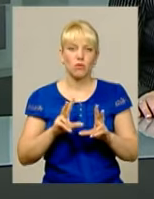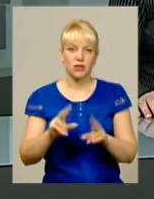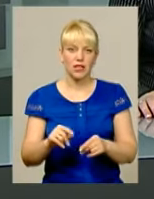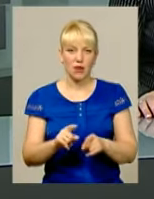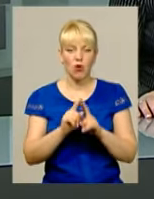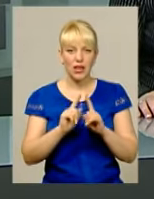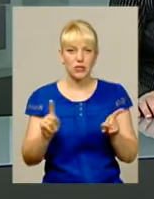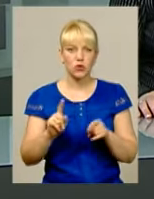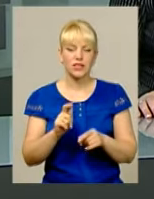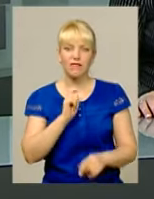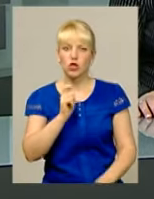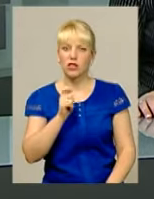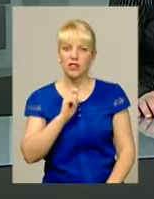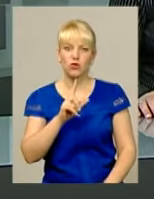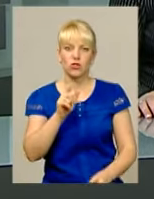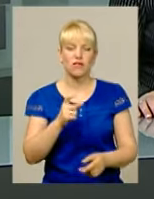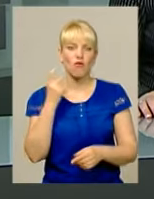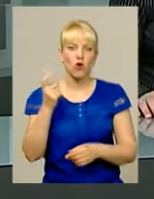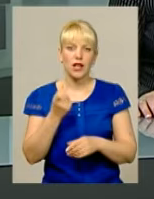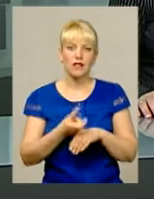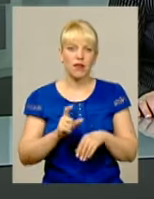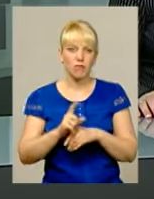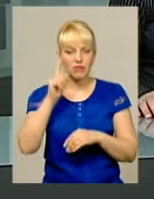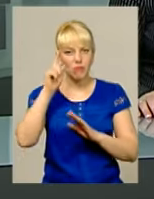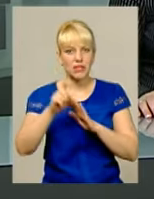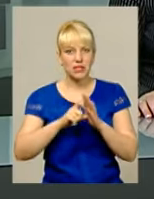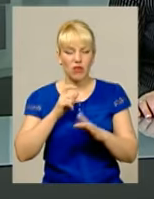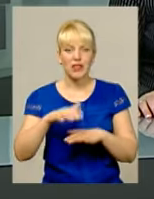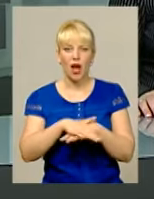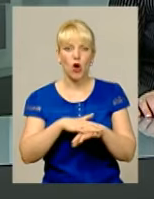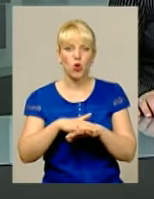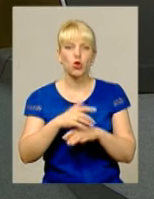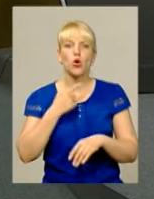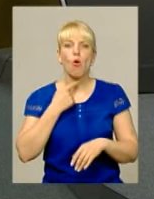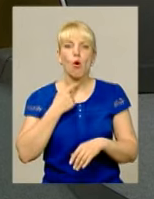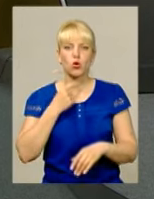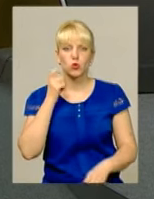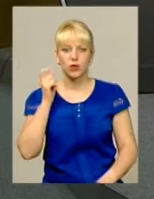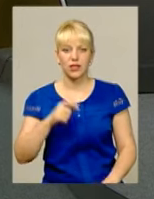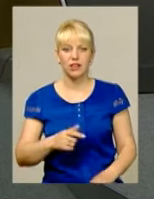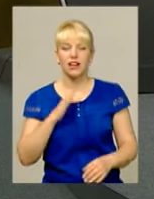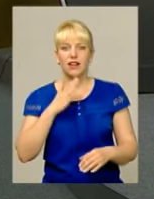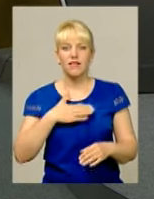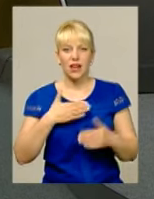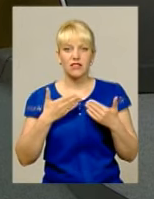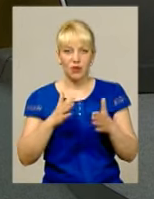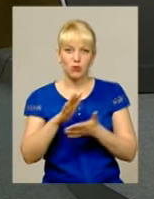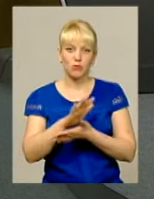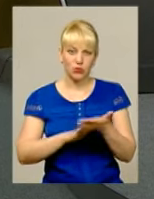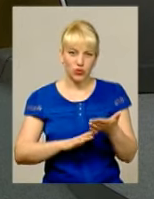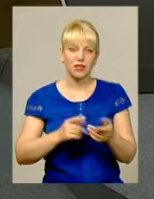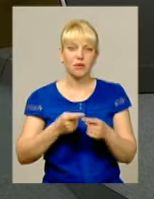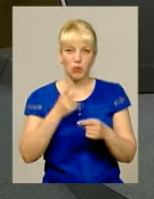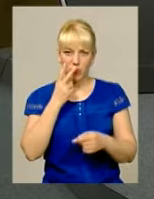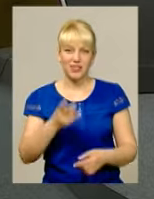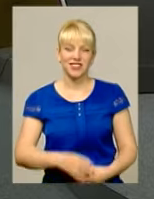ексклюзивне інтерв'ю з володаркою найбільш впізнаваного народного голосу України Наш випуск продовжується, і далі